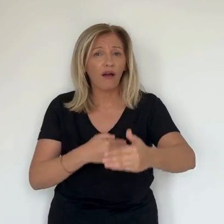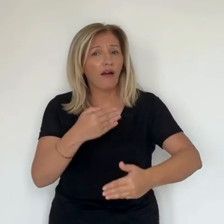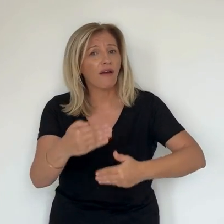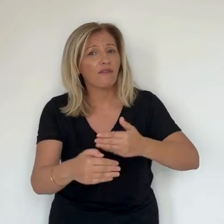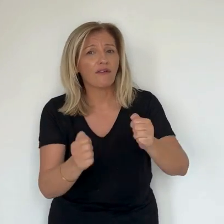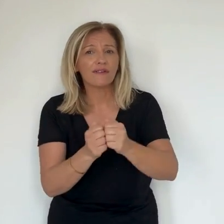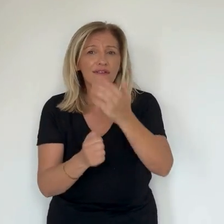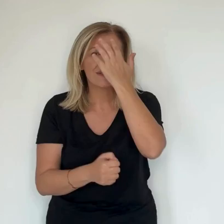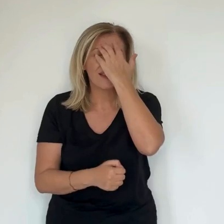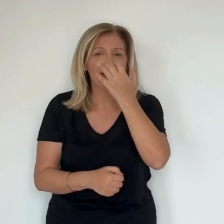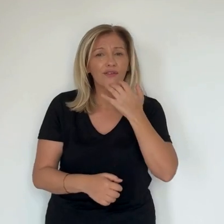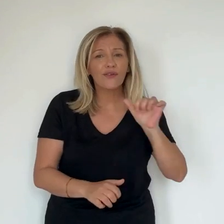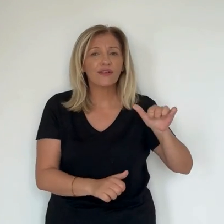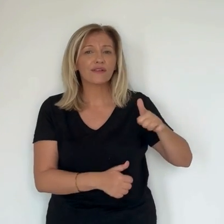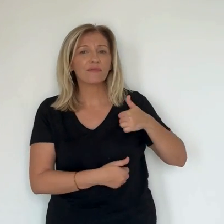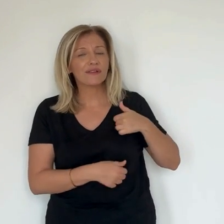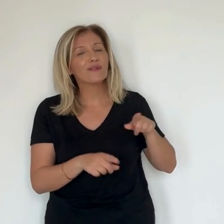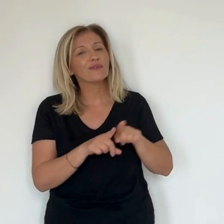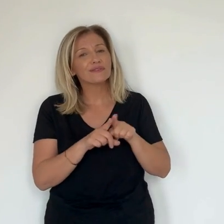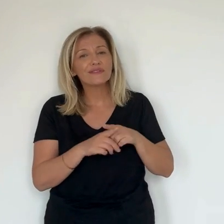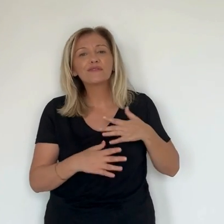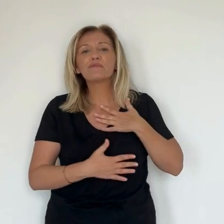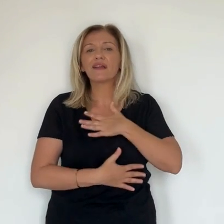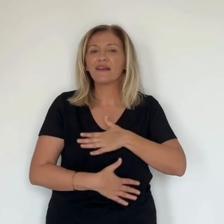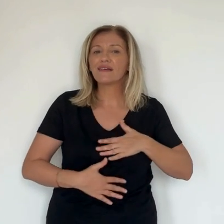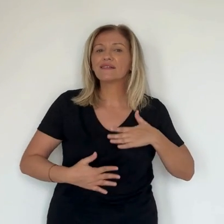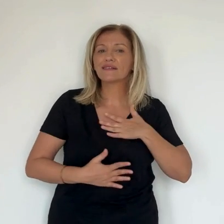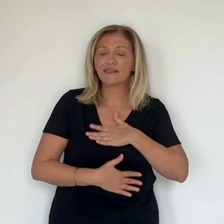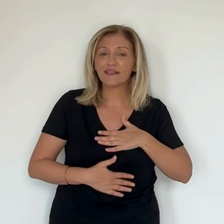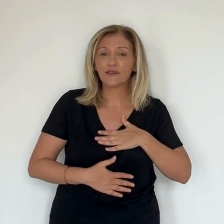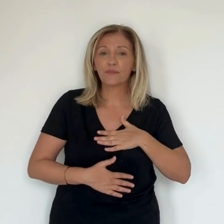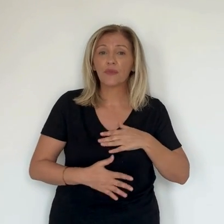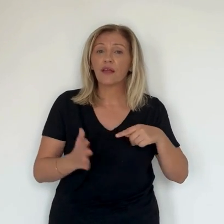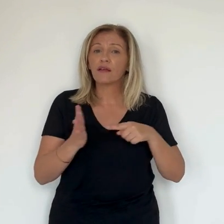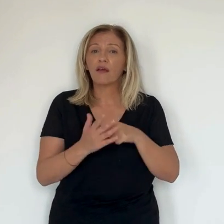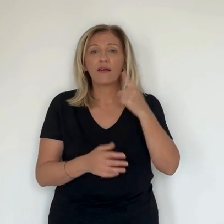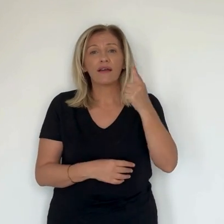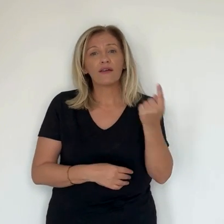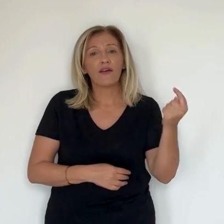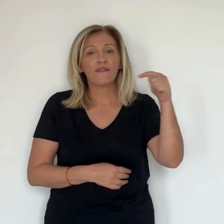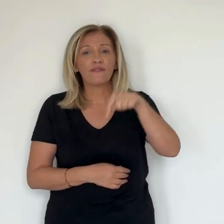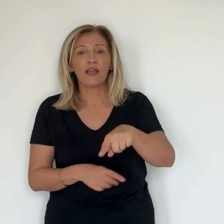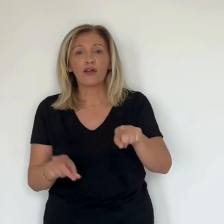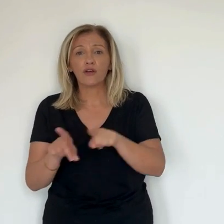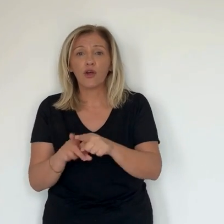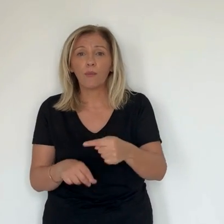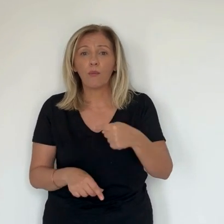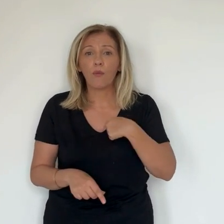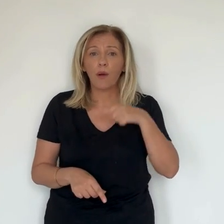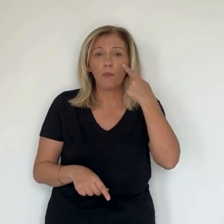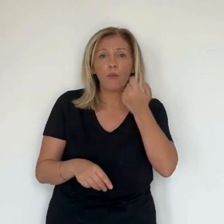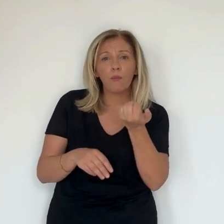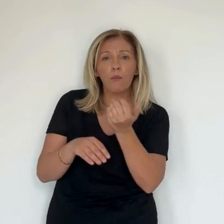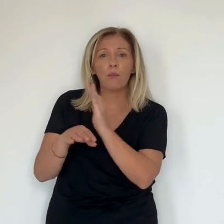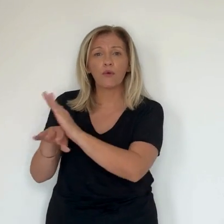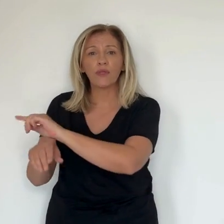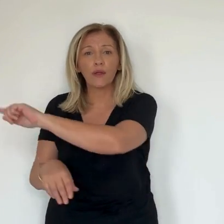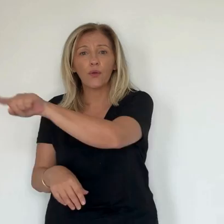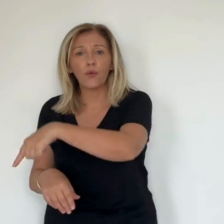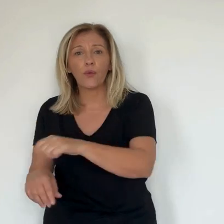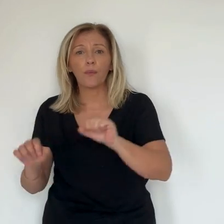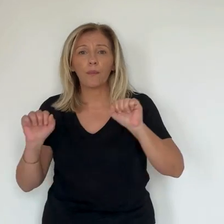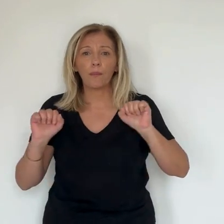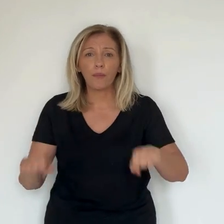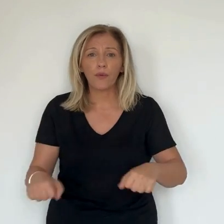possibles si on est exigeant avec soi-même et qu'elles et ils ont le potentiel pour choisir leur propre voie.